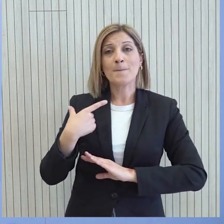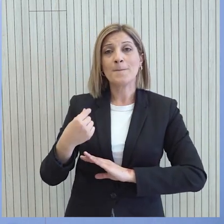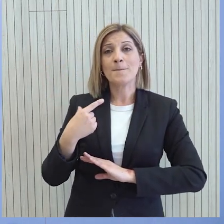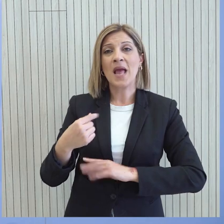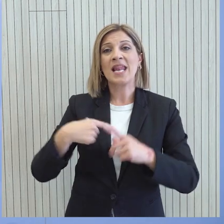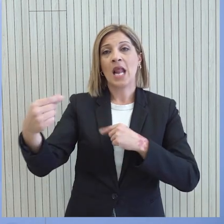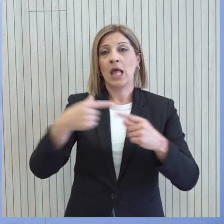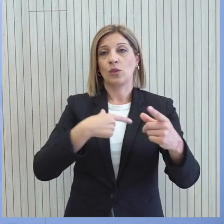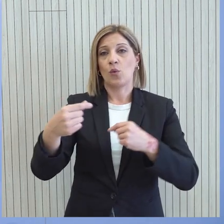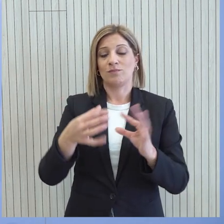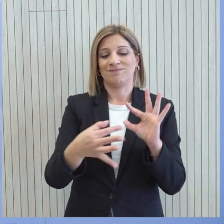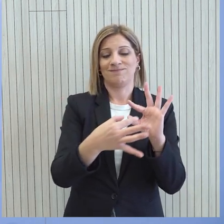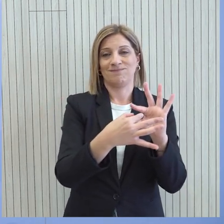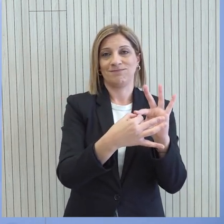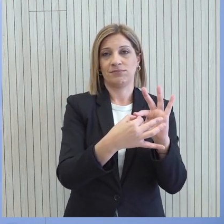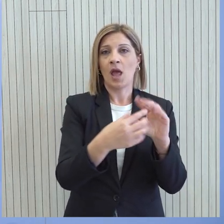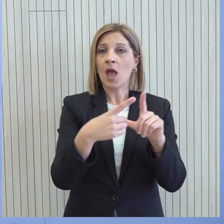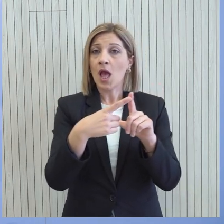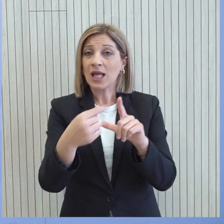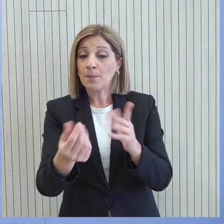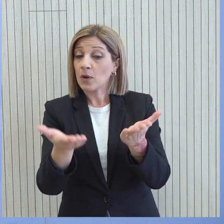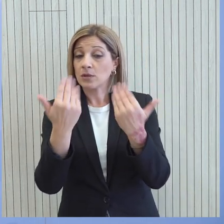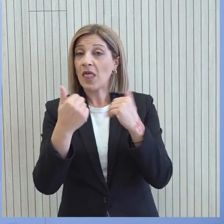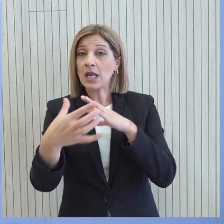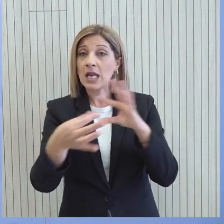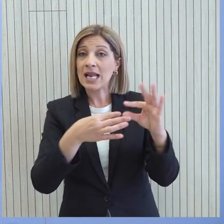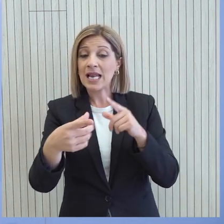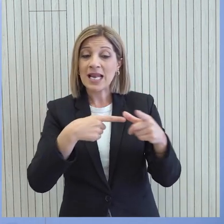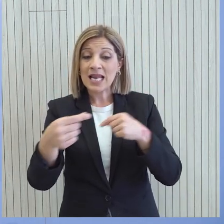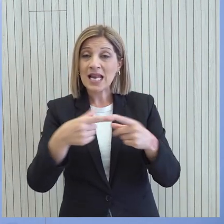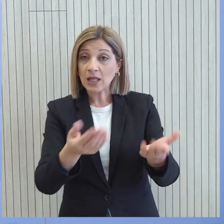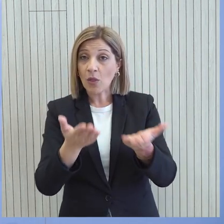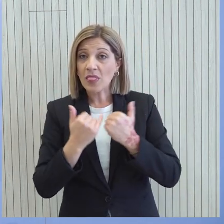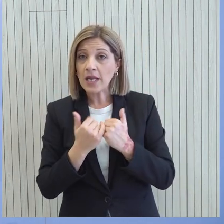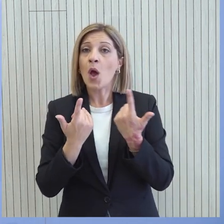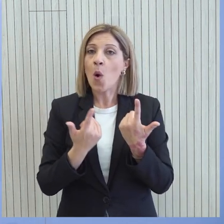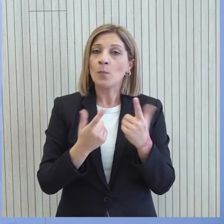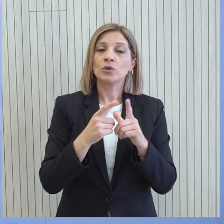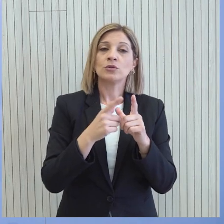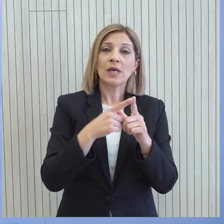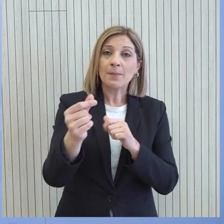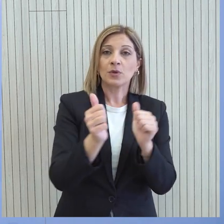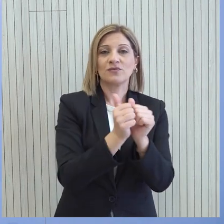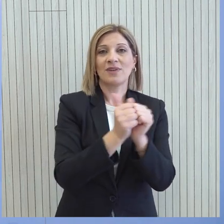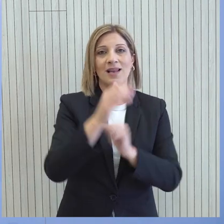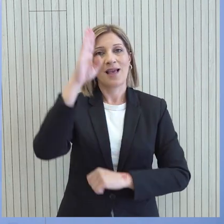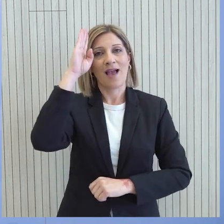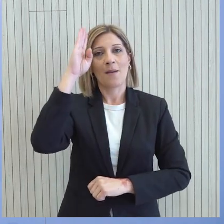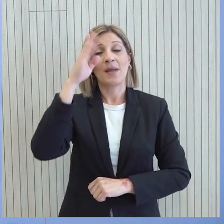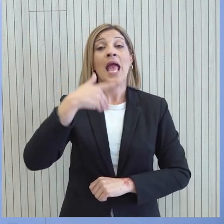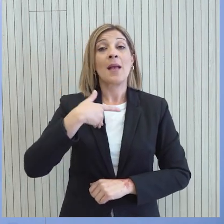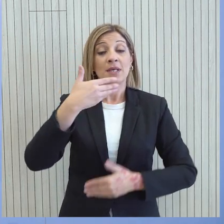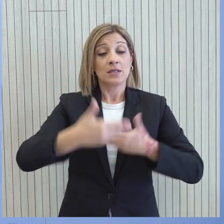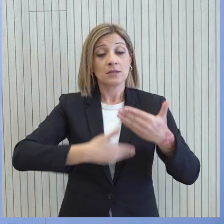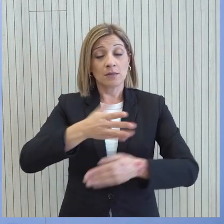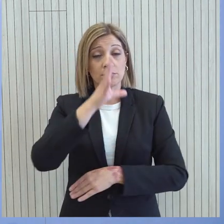ΝΑΤΟ αυτό το οποίο μας χαρακτηρίζει και αυτό το οποίο θα συνεχίσουμε με την ίδια συνέπεια είναι ναι, ειλικρίνεια,